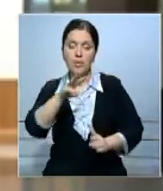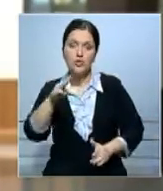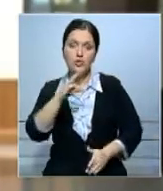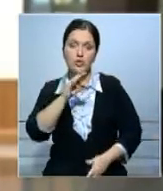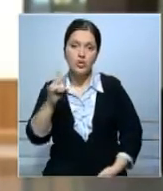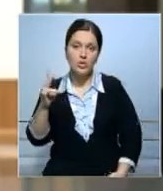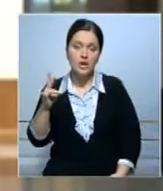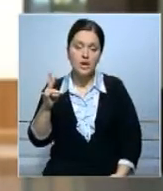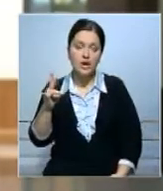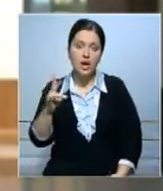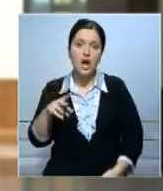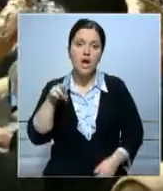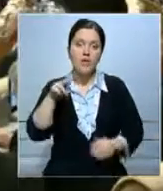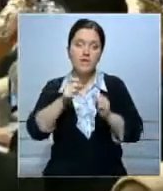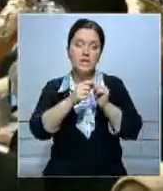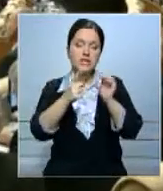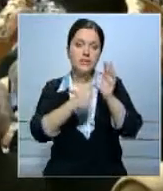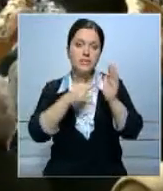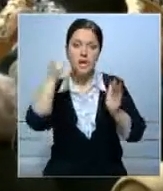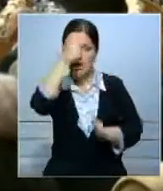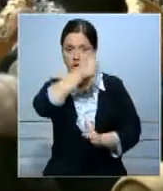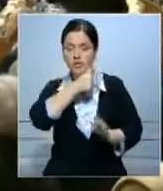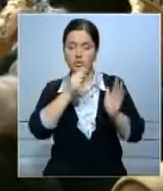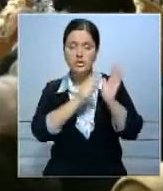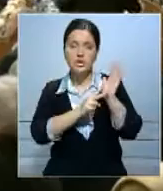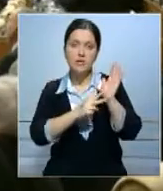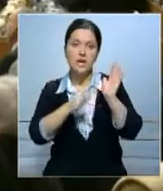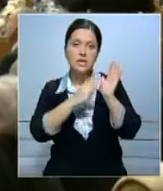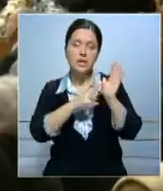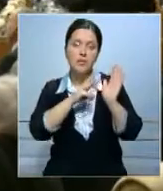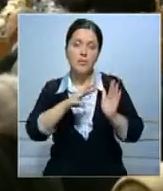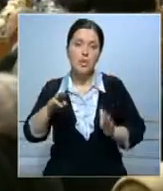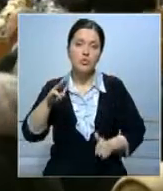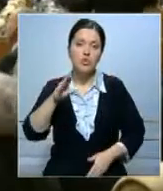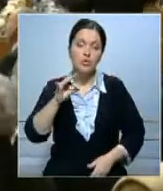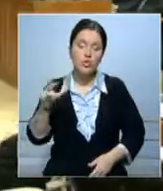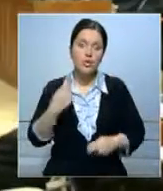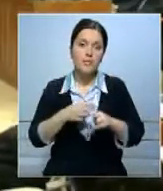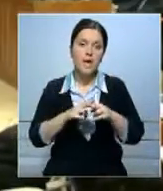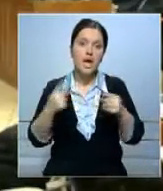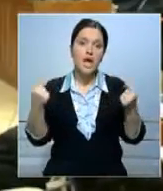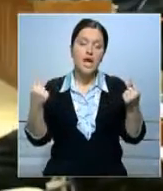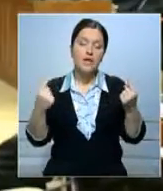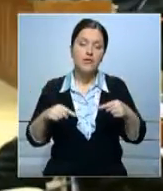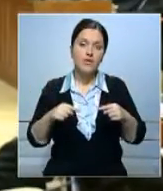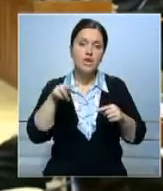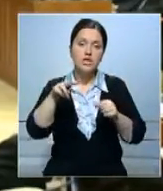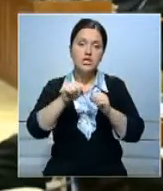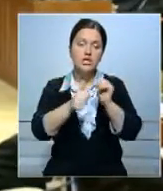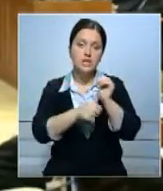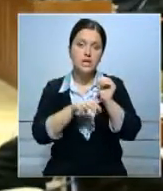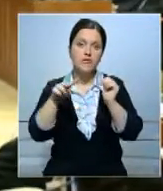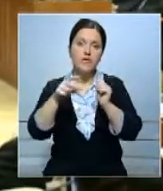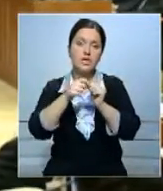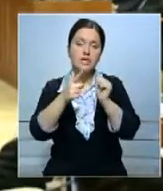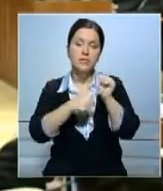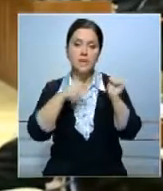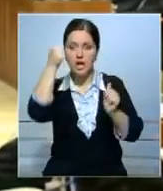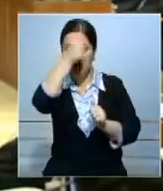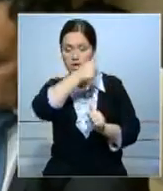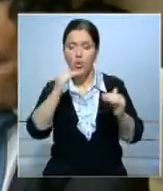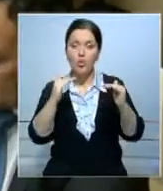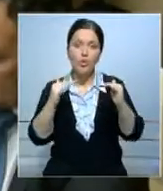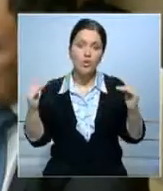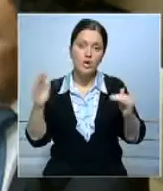тонн, в 2017-2019 миллионов тонн. Инфляция в 2016-2017 годах, как ожидается, будет на